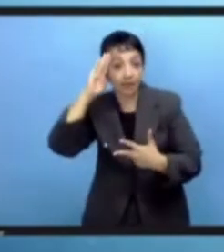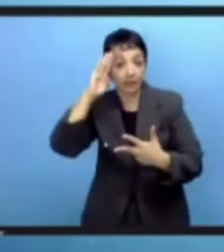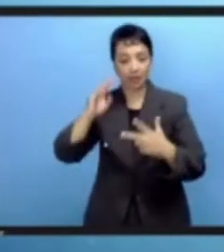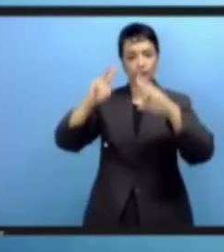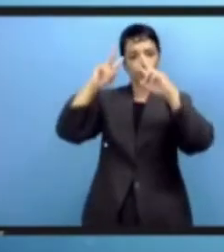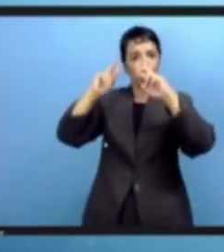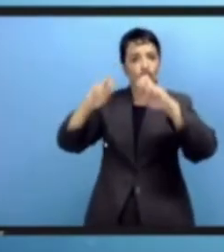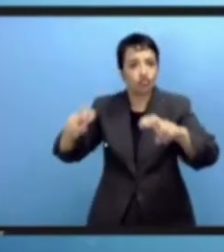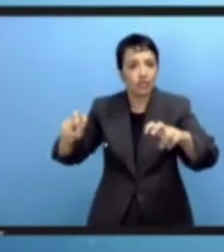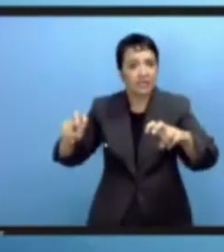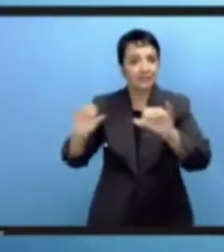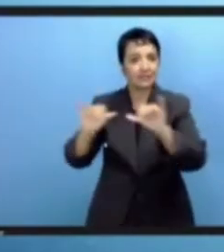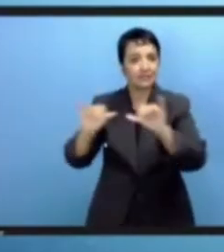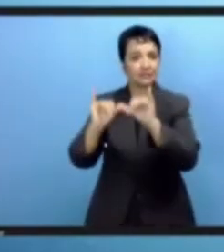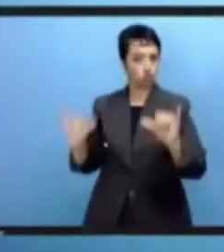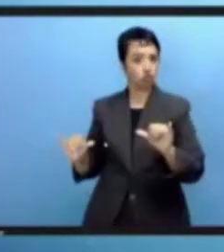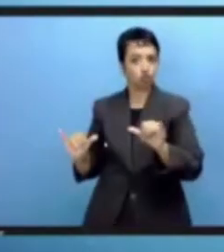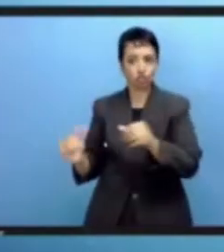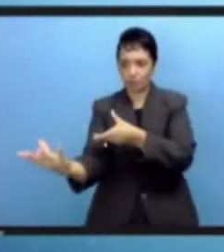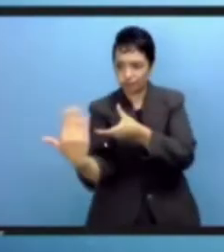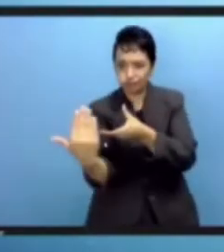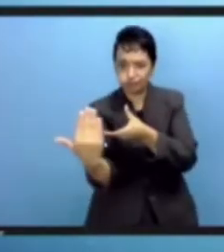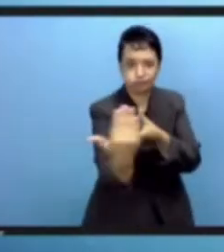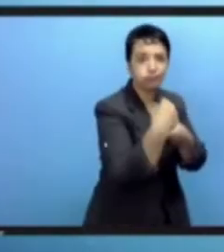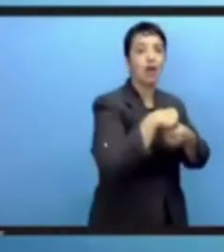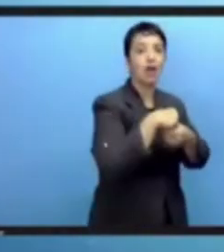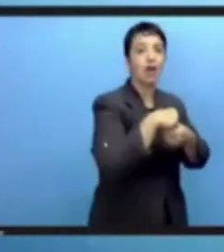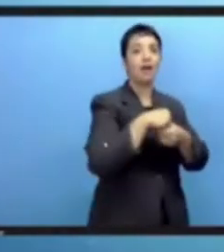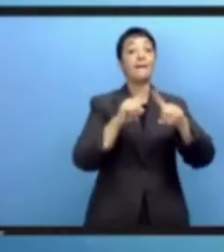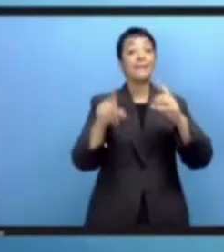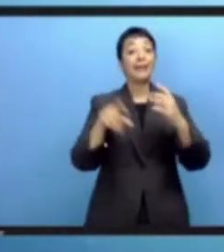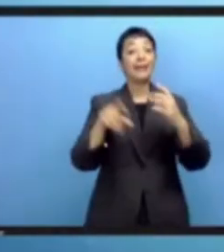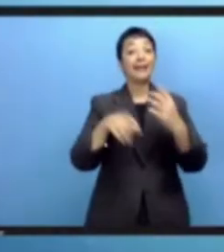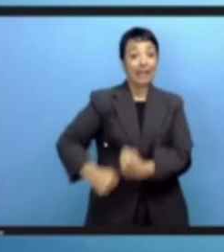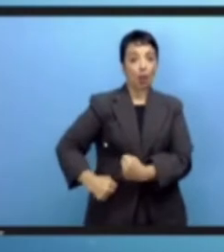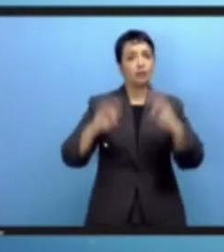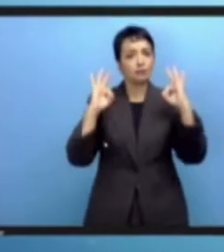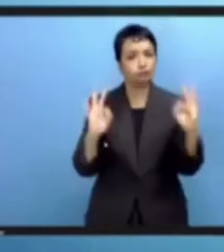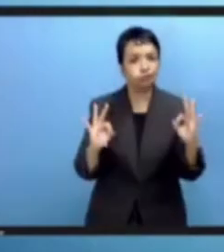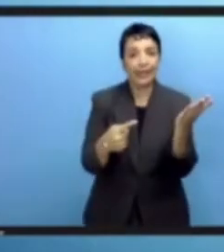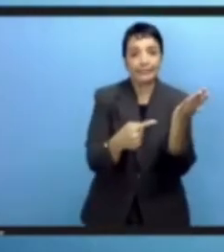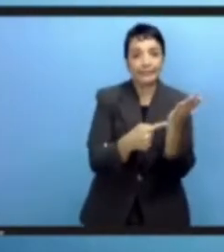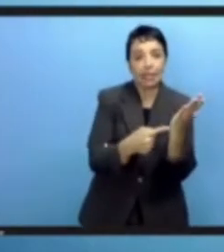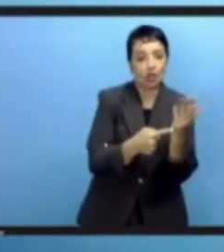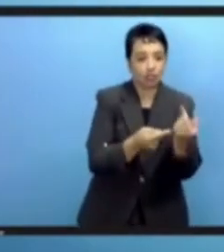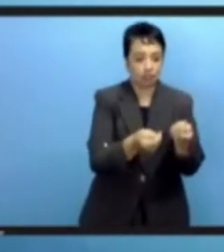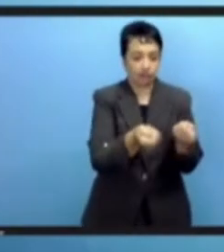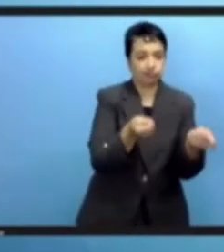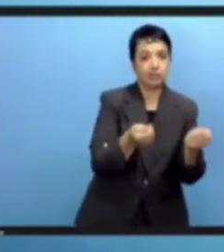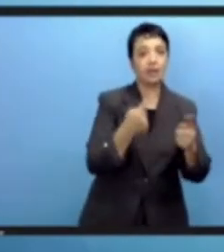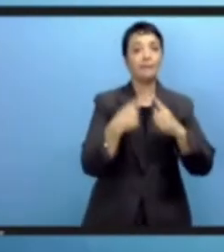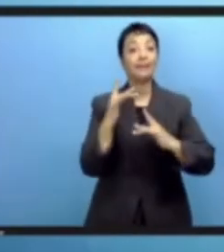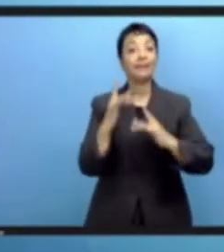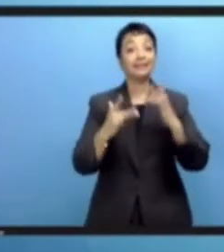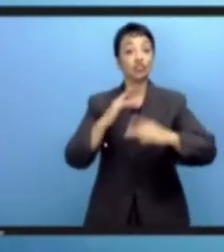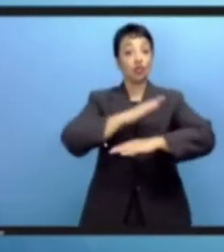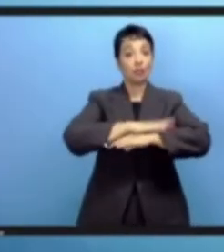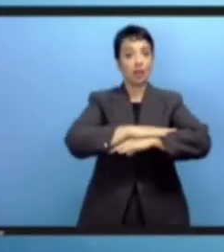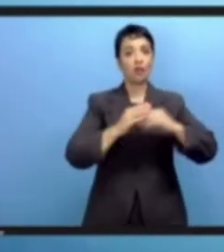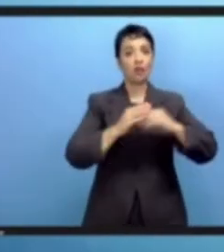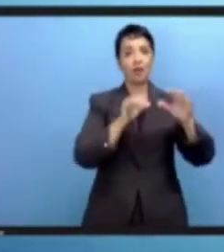الأكاديمية والمؤسسات البحثية فضلا عن ذلك أصحاب المصلحة من شركات التكنولوجيا